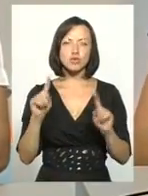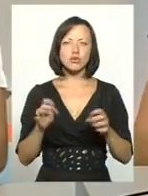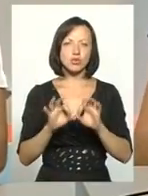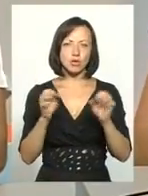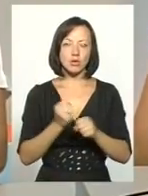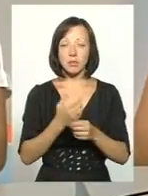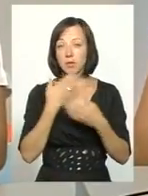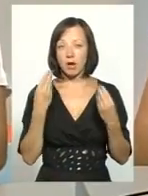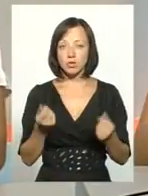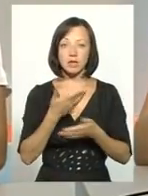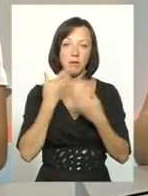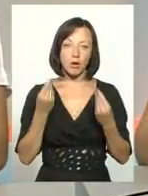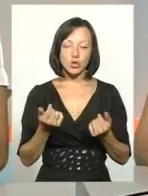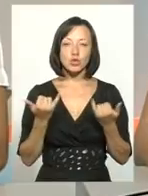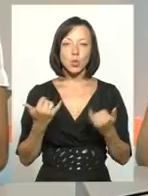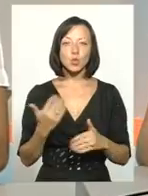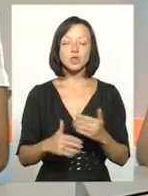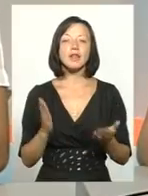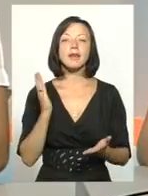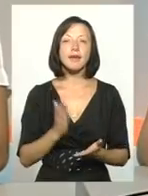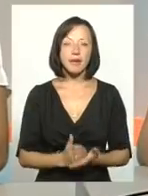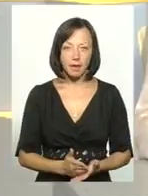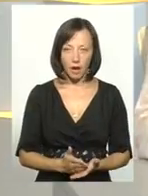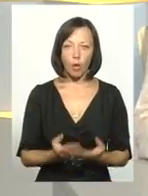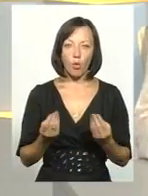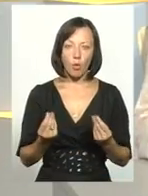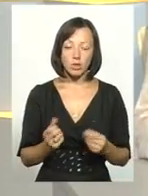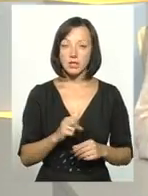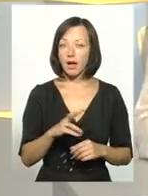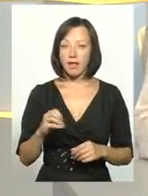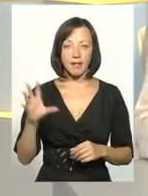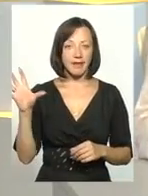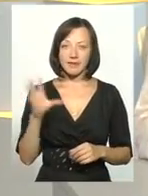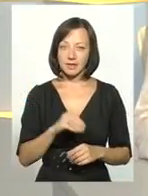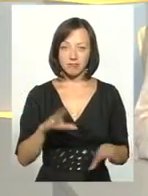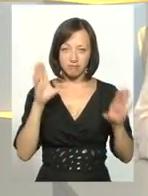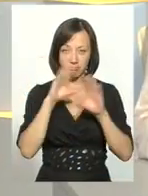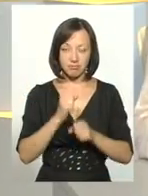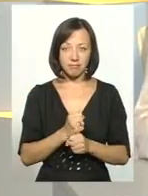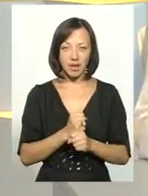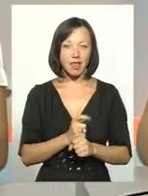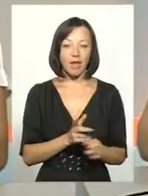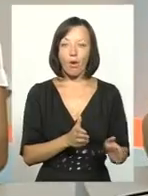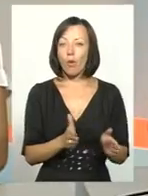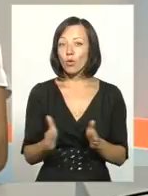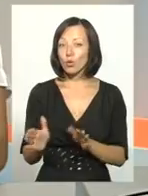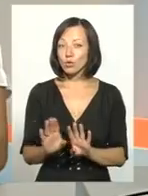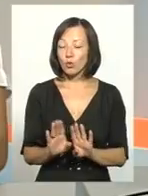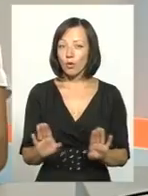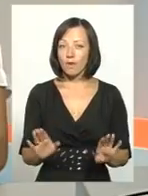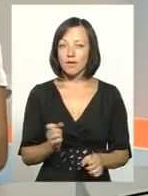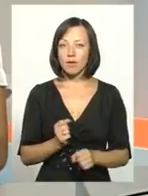робиш, нема грошей, нема грошей. Сьогодні вже є кошти, але теж з цим не всі справляються, тому що не готові сьогодні